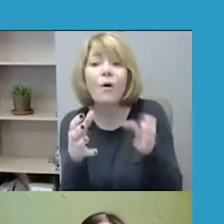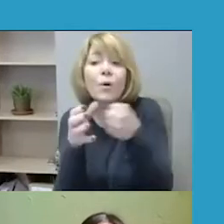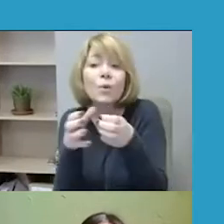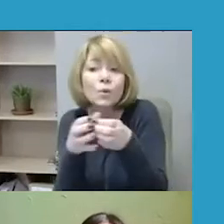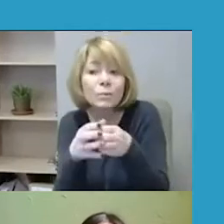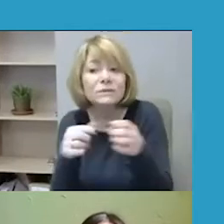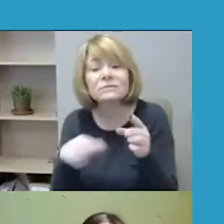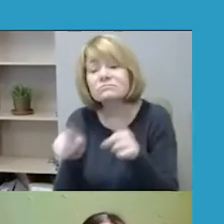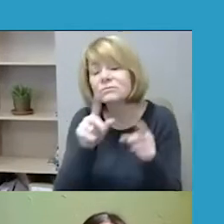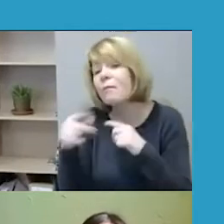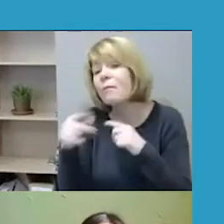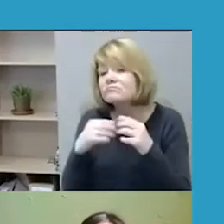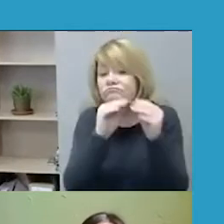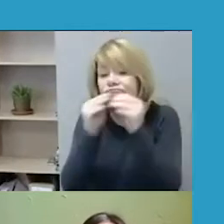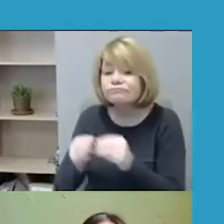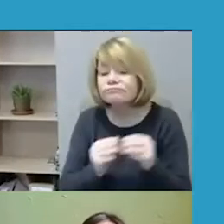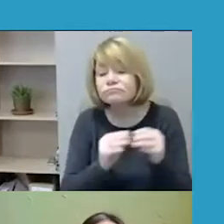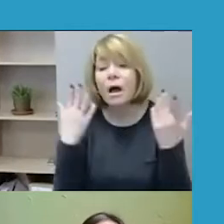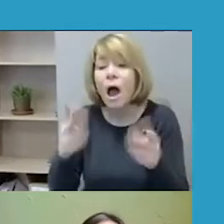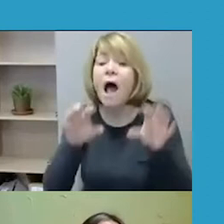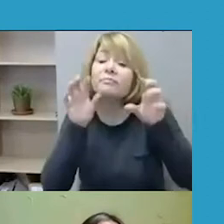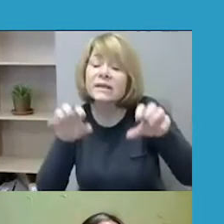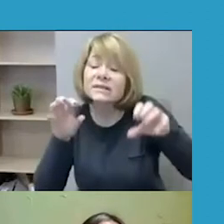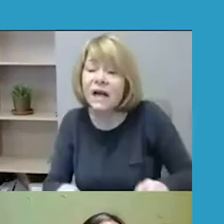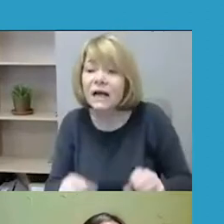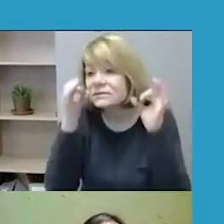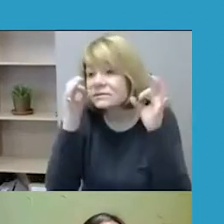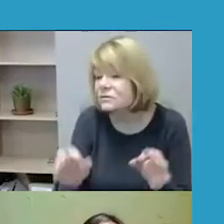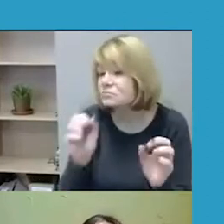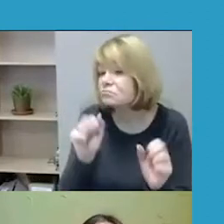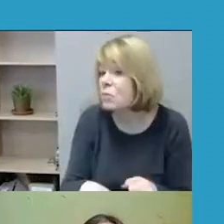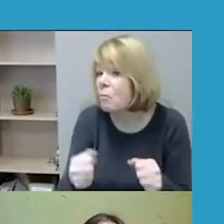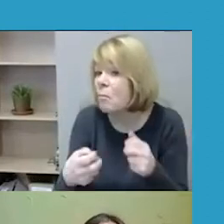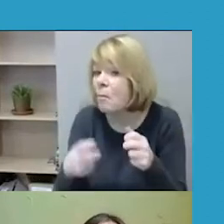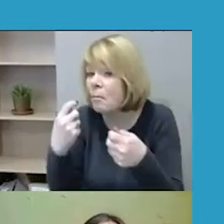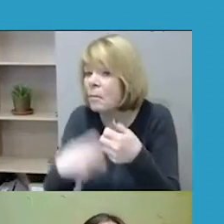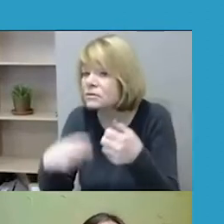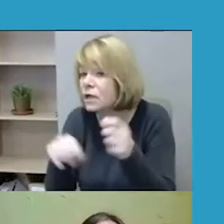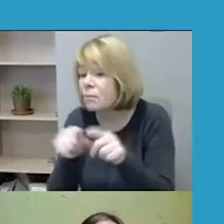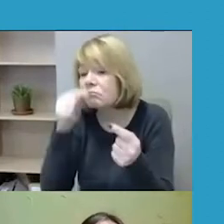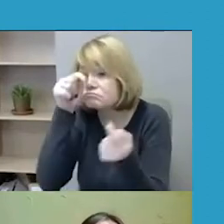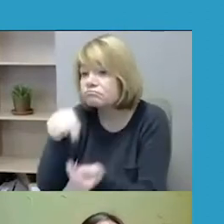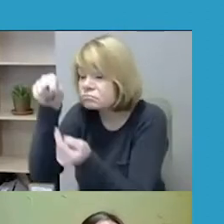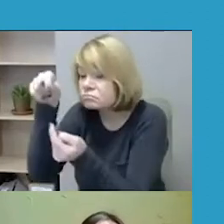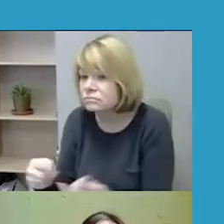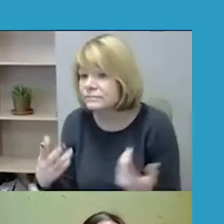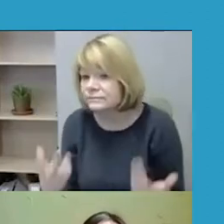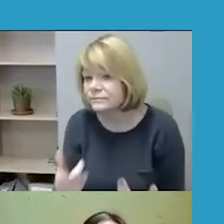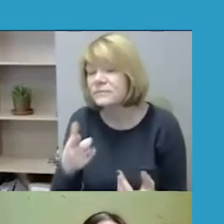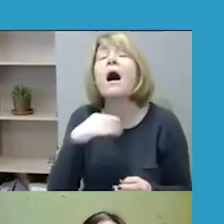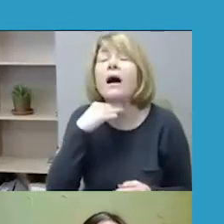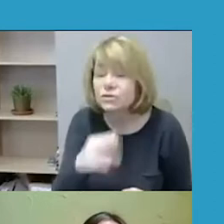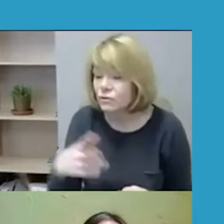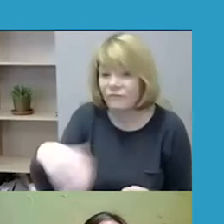administracinės atsakomybės taikymą. Tai visi pritarė, jog tai būtų efektyvus